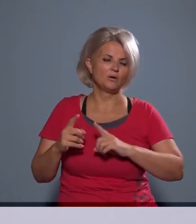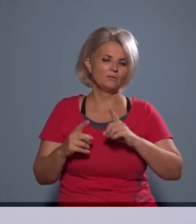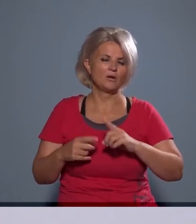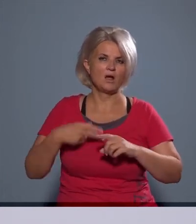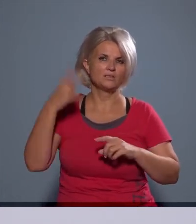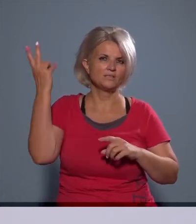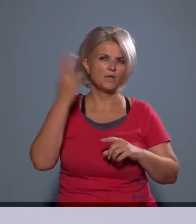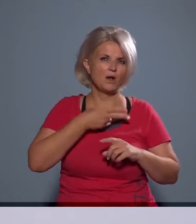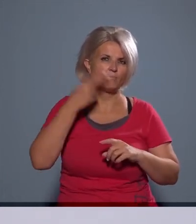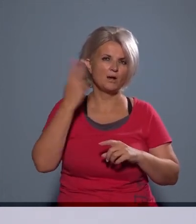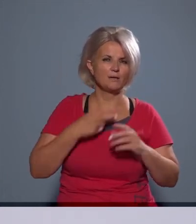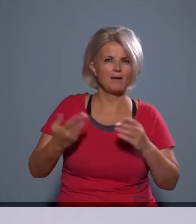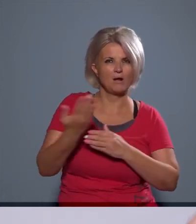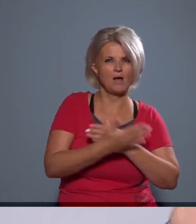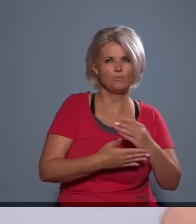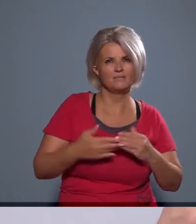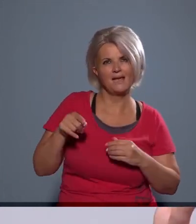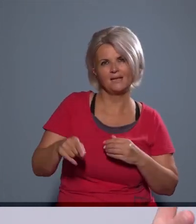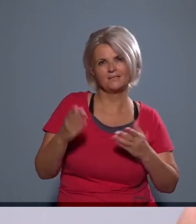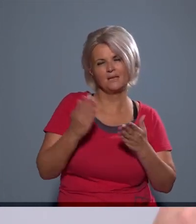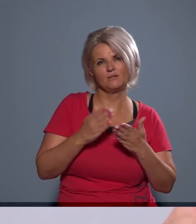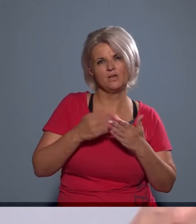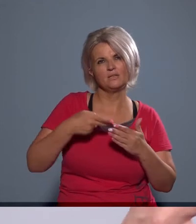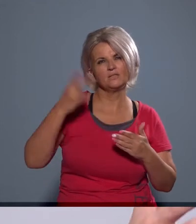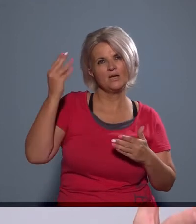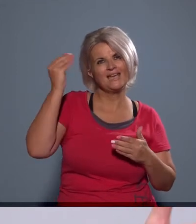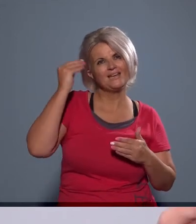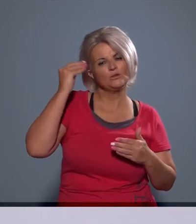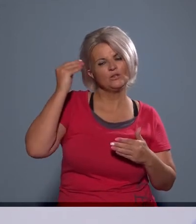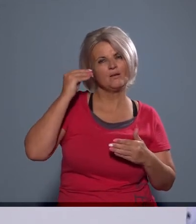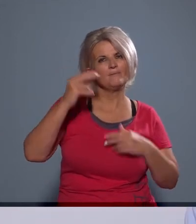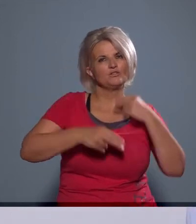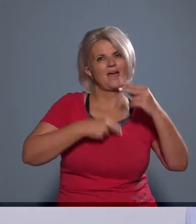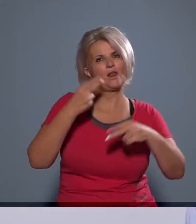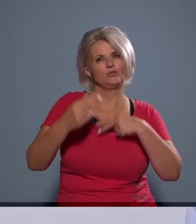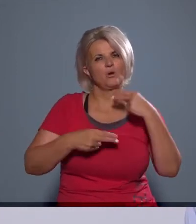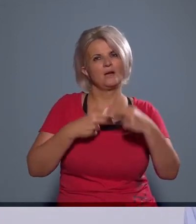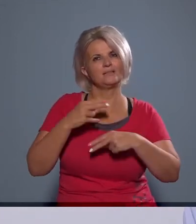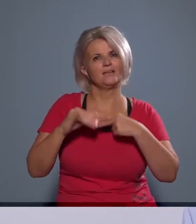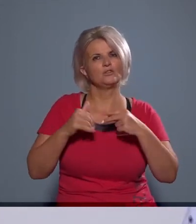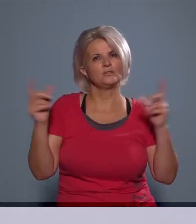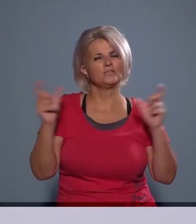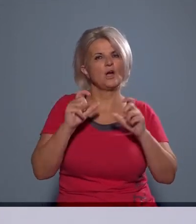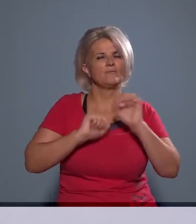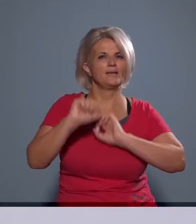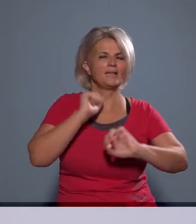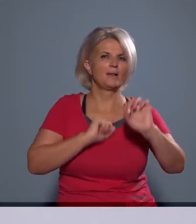szakmai megalapozását, akár az ehhez képest szakértői, ehhez készült szakértői vizsgálatokat, zajvédelmi